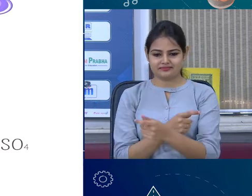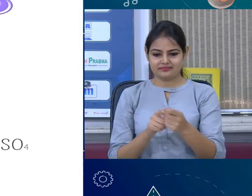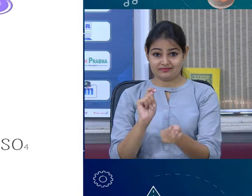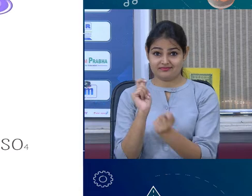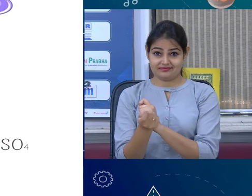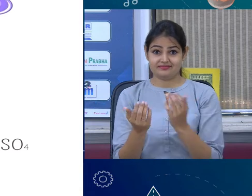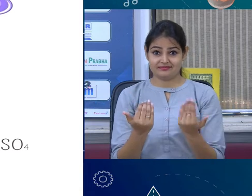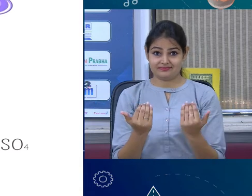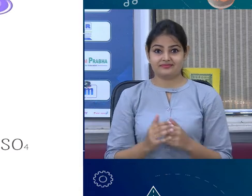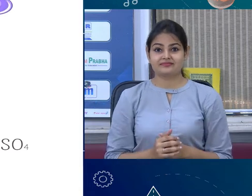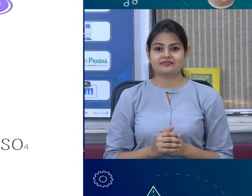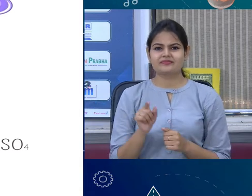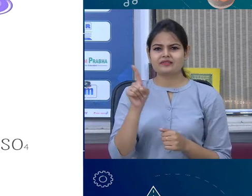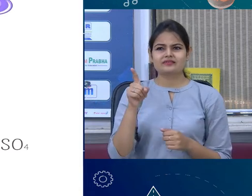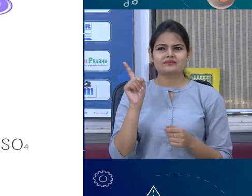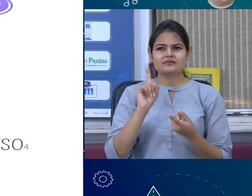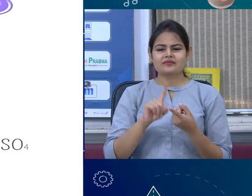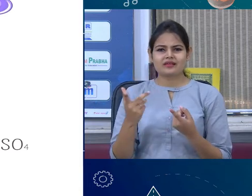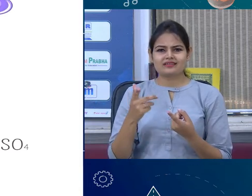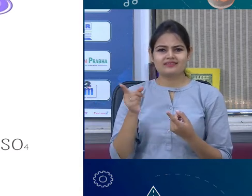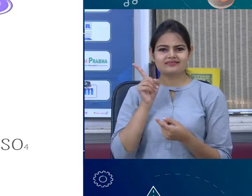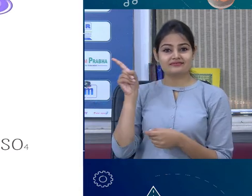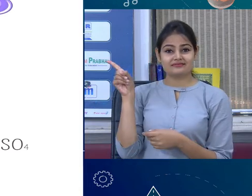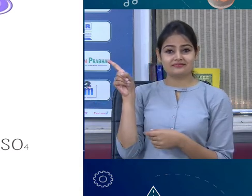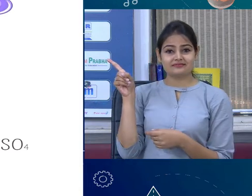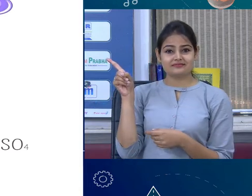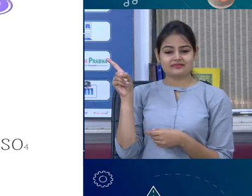निक